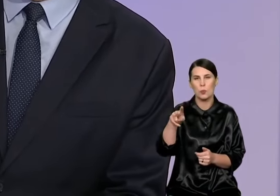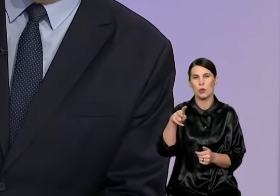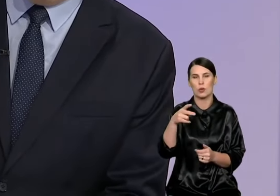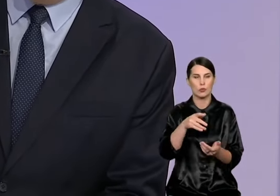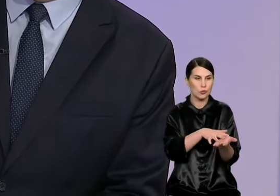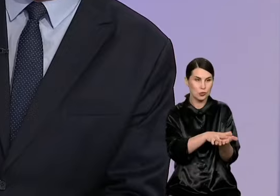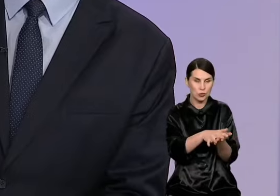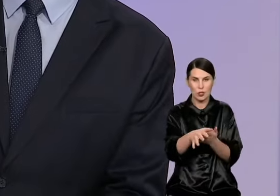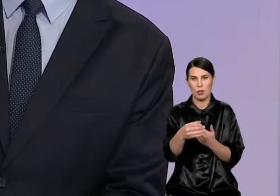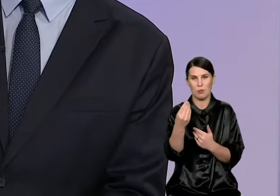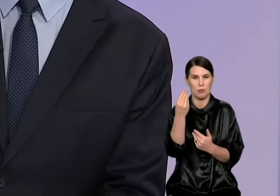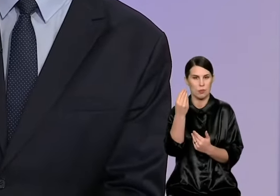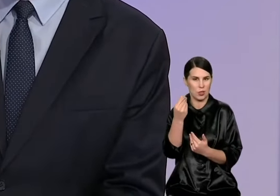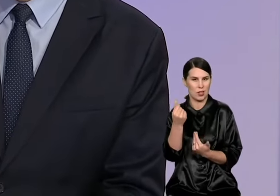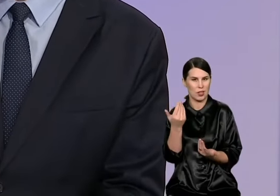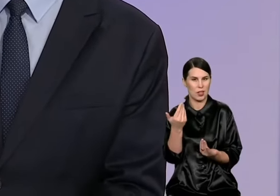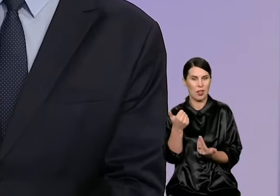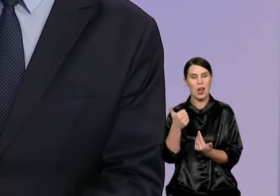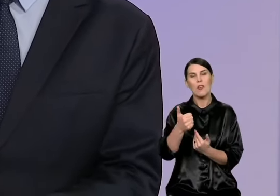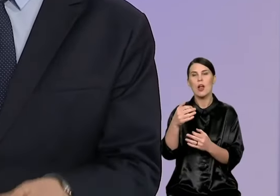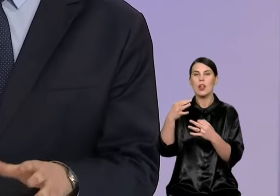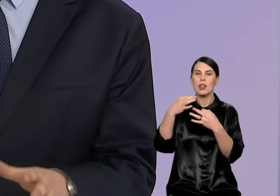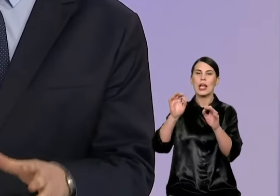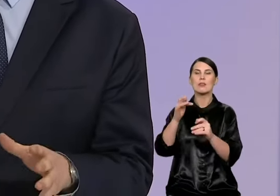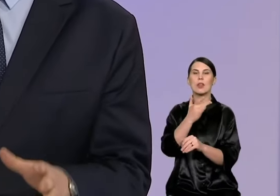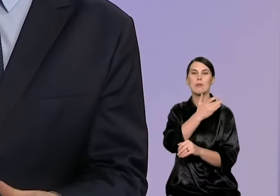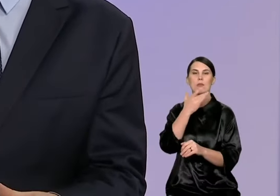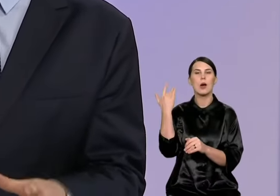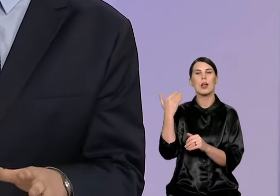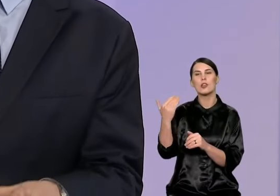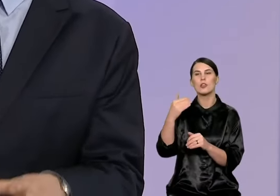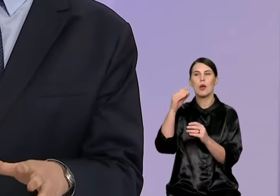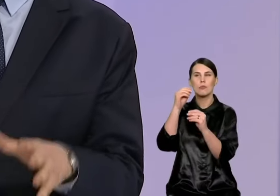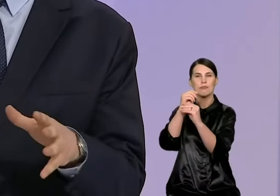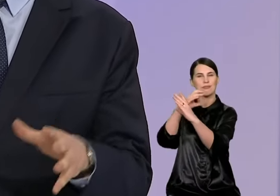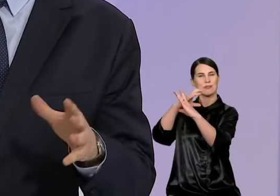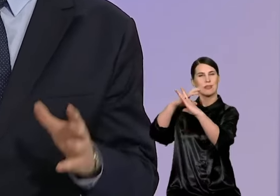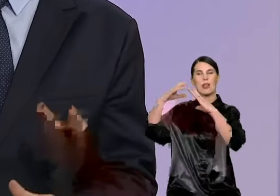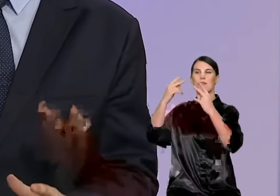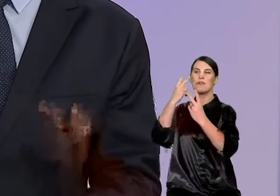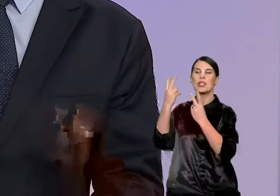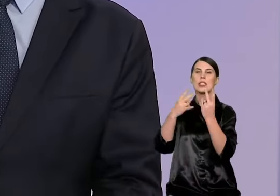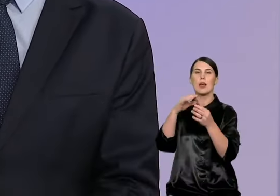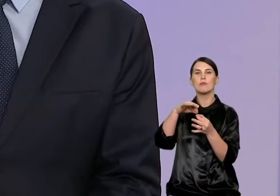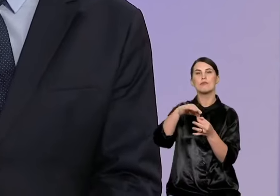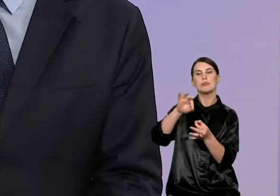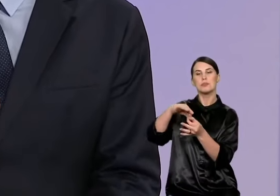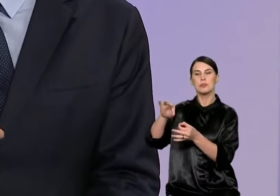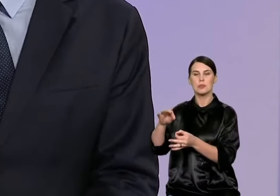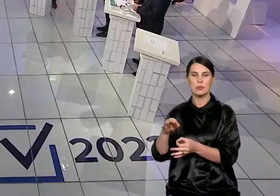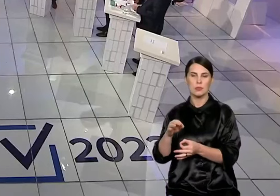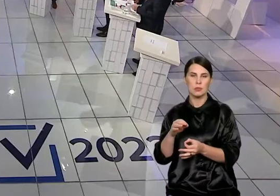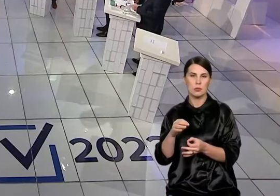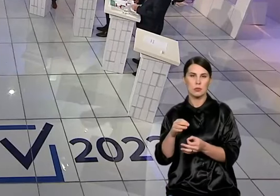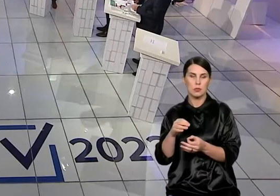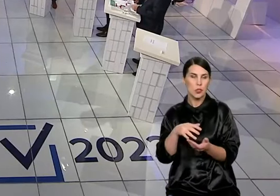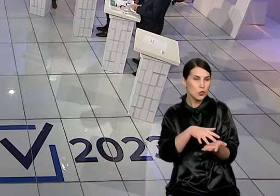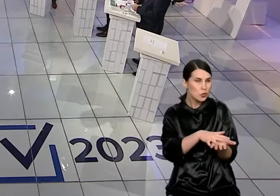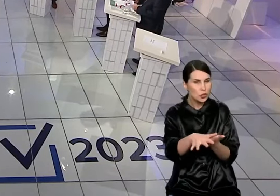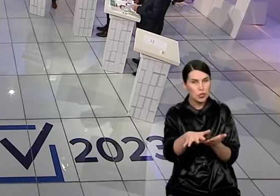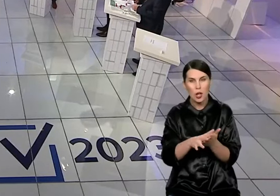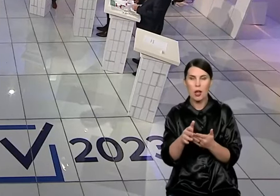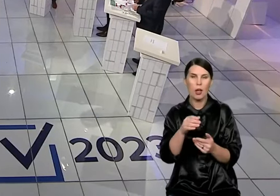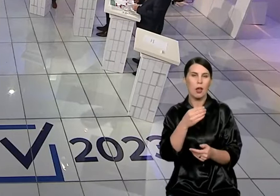tiesiog patentinti ideologinę laisvės partijos viziją, kad reikia humanizuotų gatvį vietai to, kad sukurti padadiesnė sąlygas visų rūšių